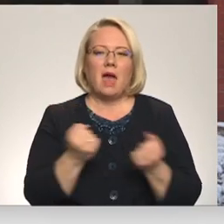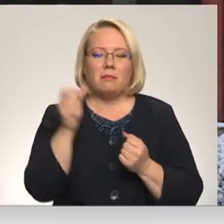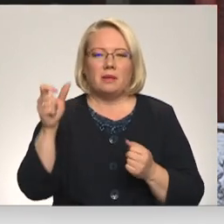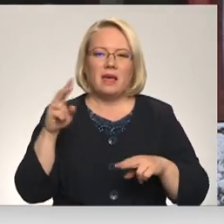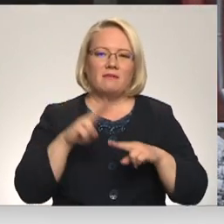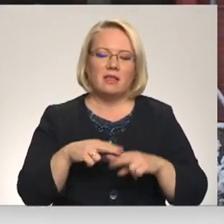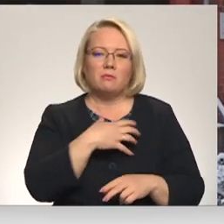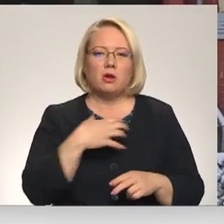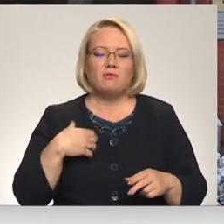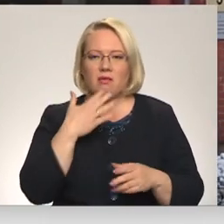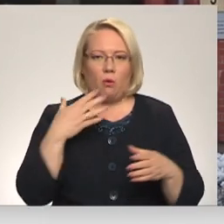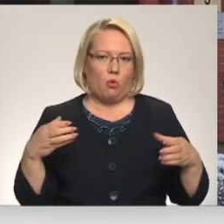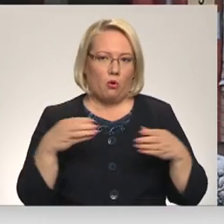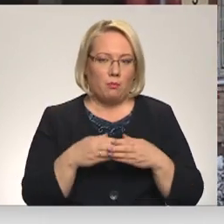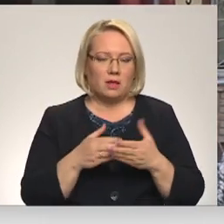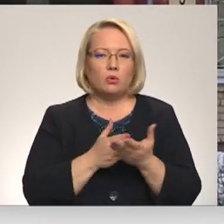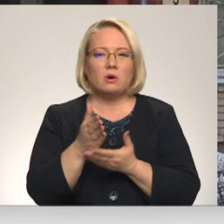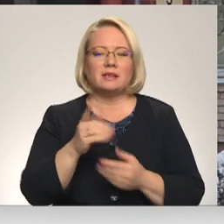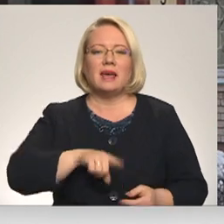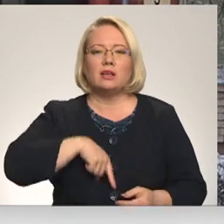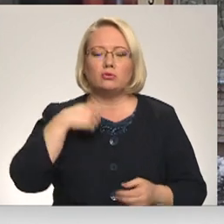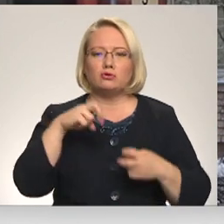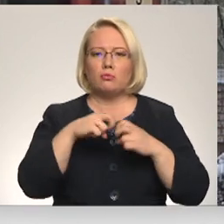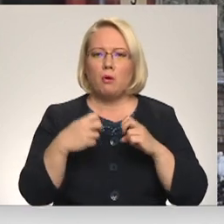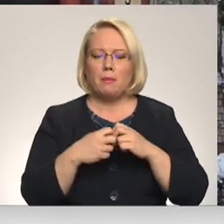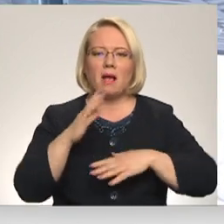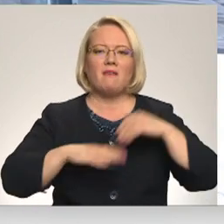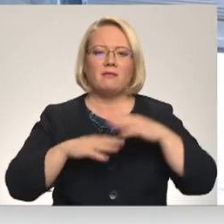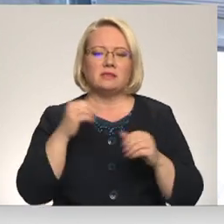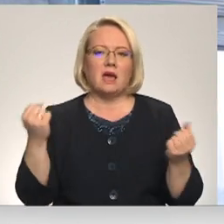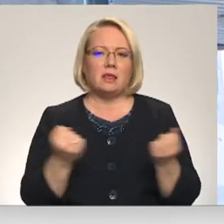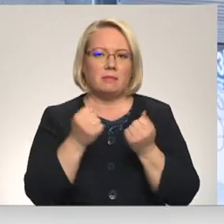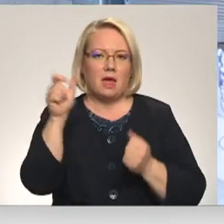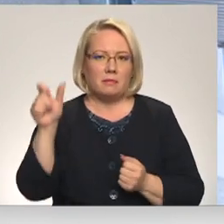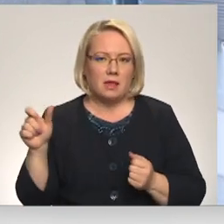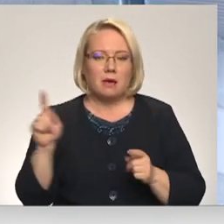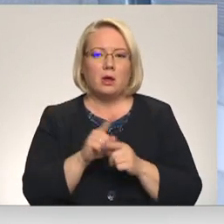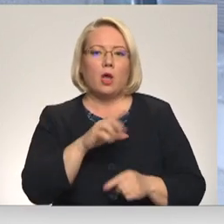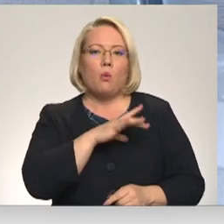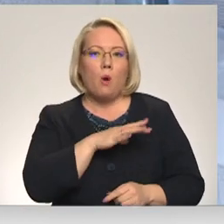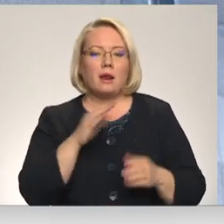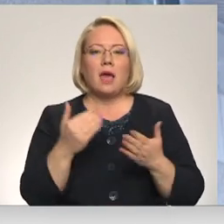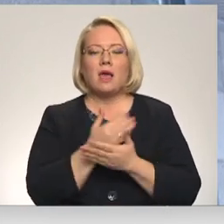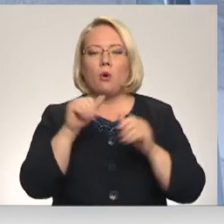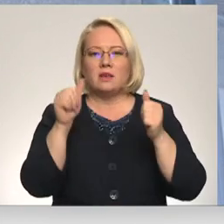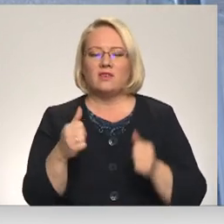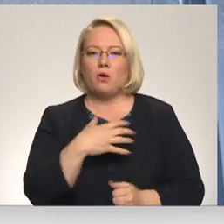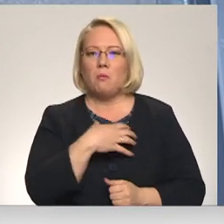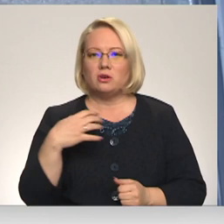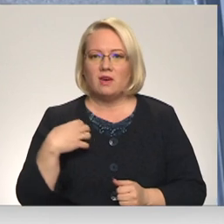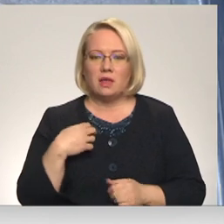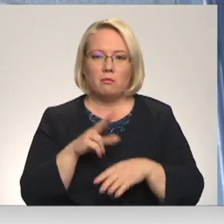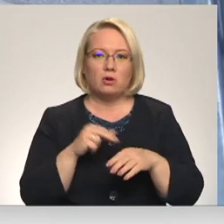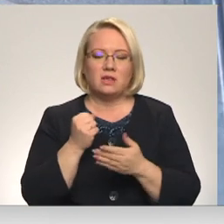nav pilnvērtīgi nokomplektētas. Nozirē jau ilgstošie problēmas ar kvalificētu darba spēku. Arī ogrē, lai ar jaunizveidotajā pašvaldības policijā